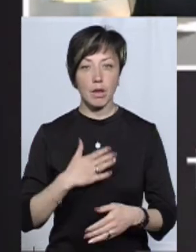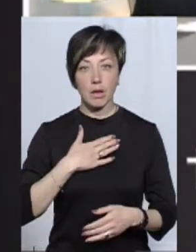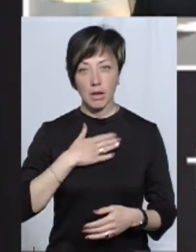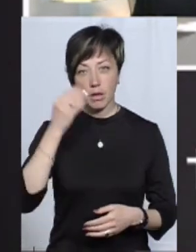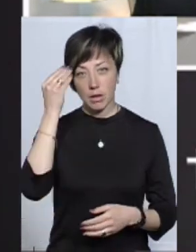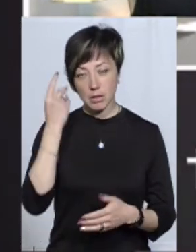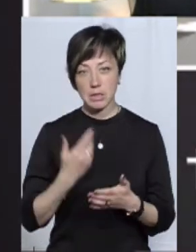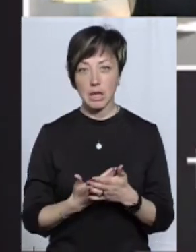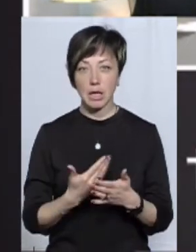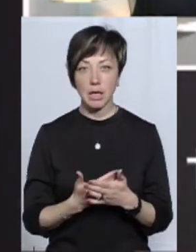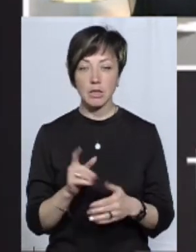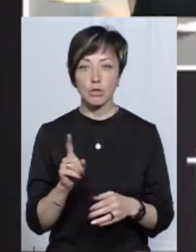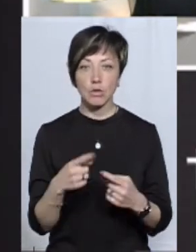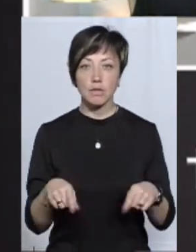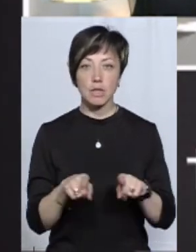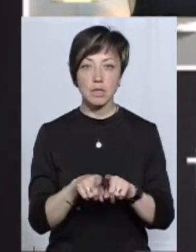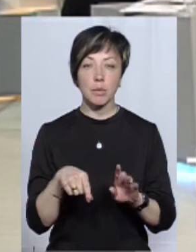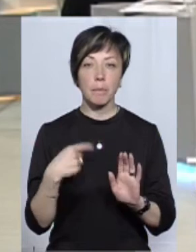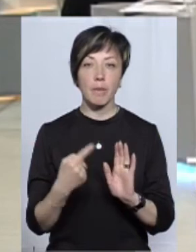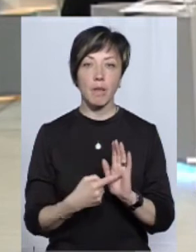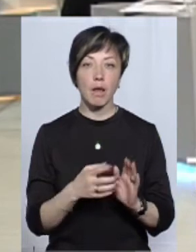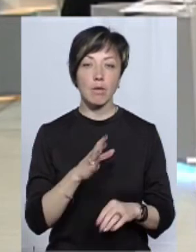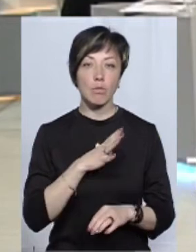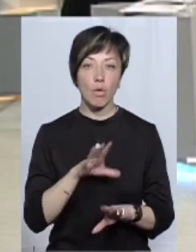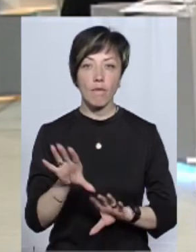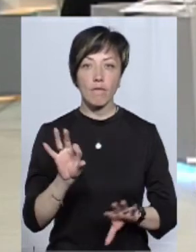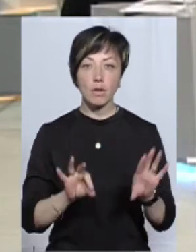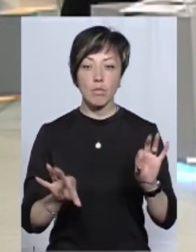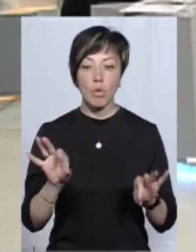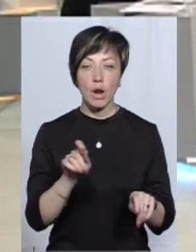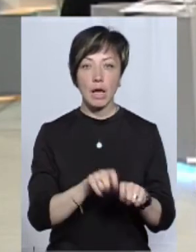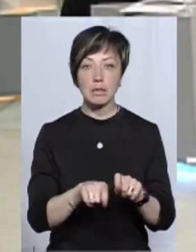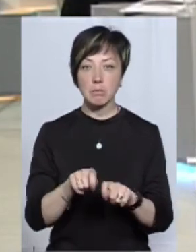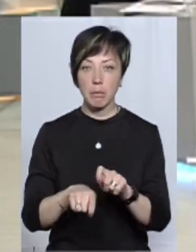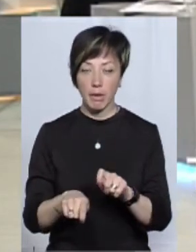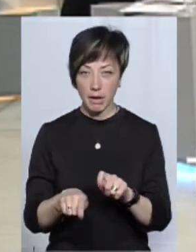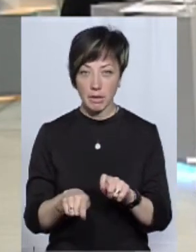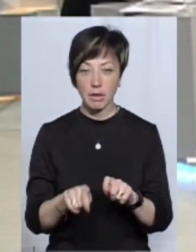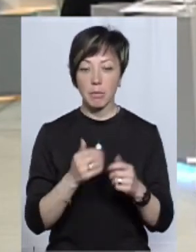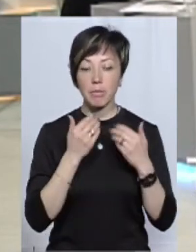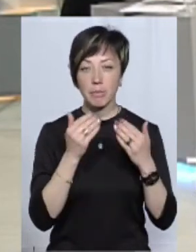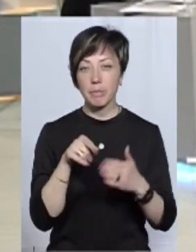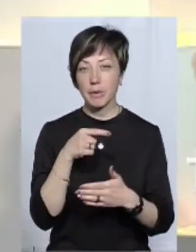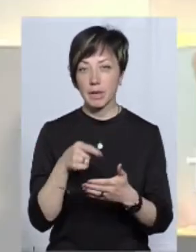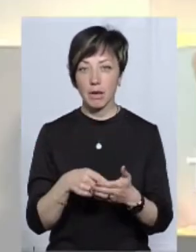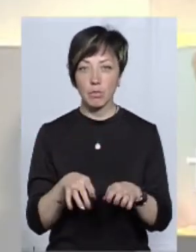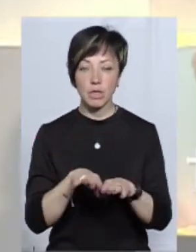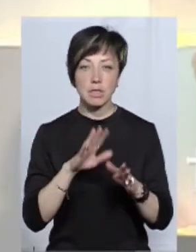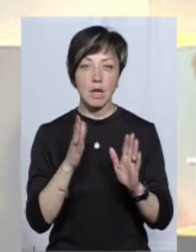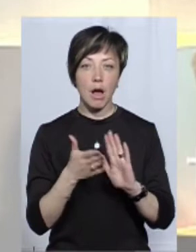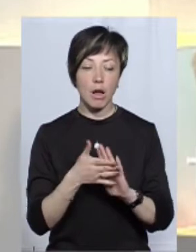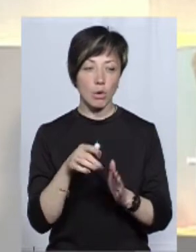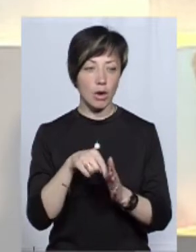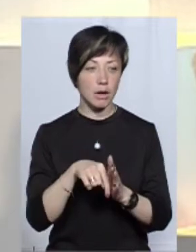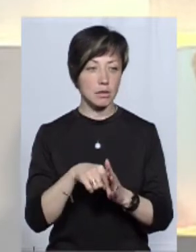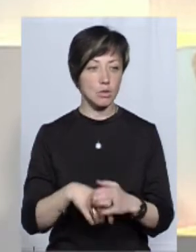мене, мені здається, що все ж таки питання було в відборі експертів, тому що і питання були такого загального